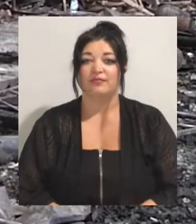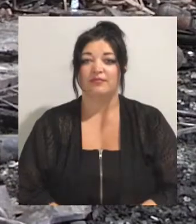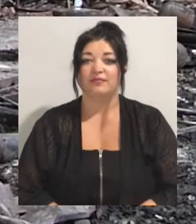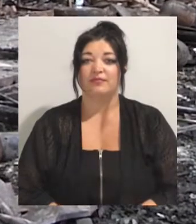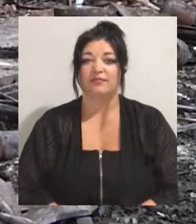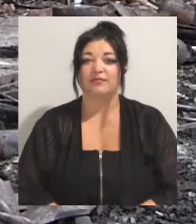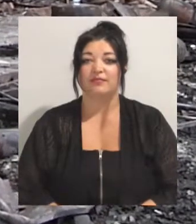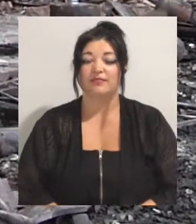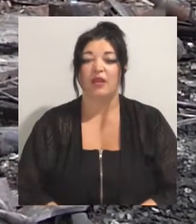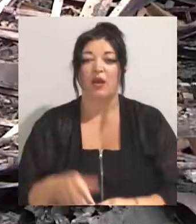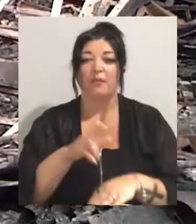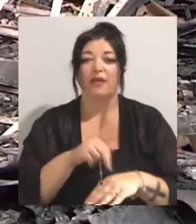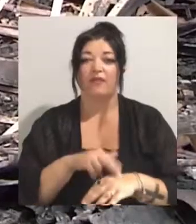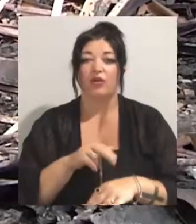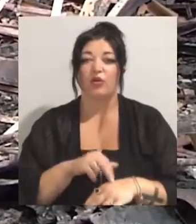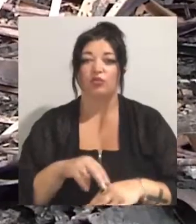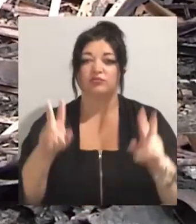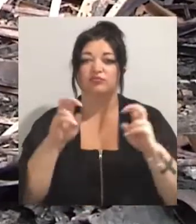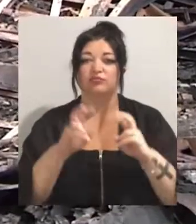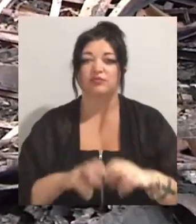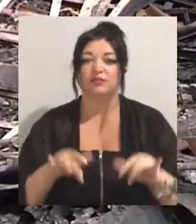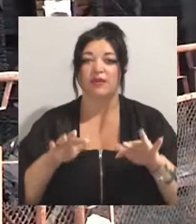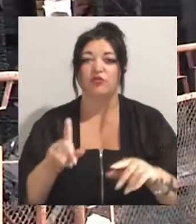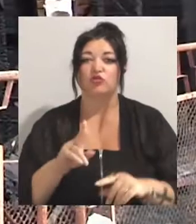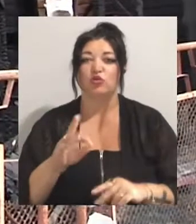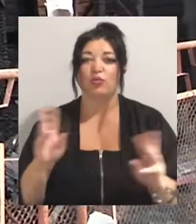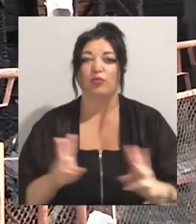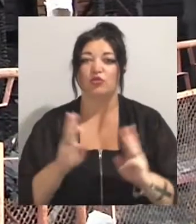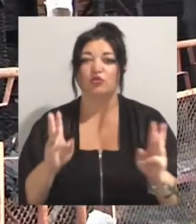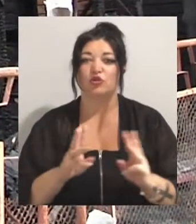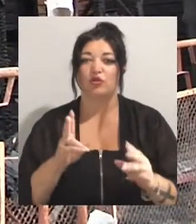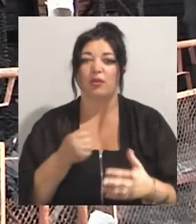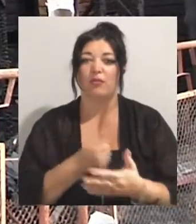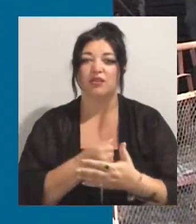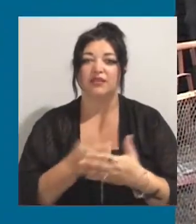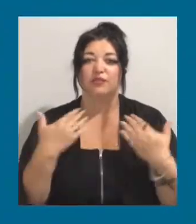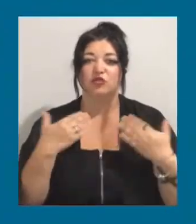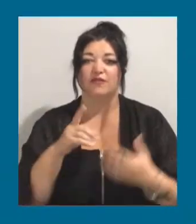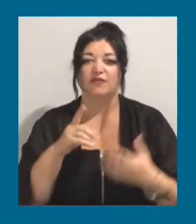Правоохоронці розслідують справу щодо пожежі на базах відпочинку в Затоці.